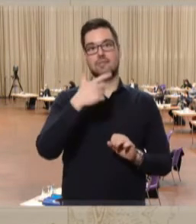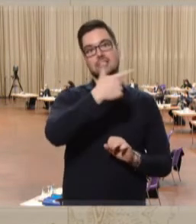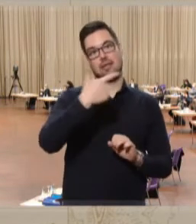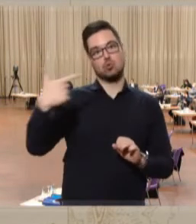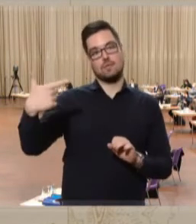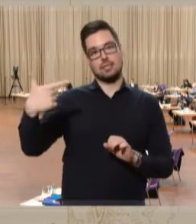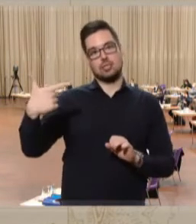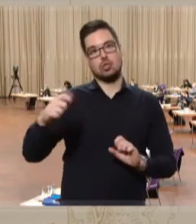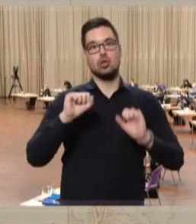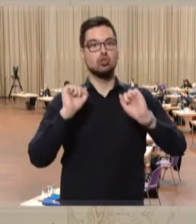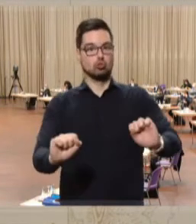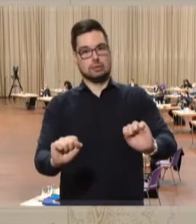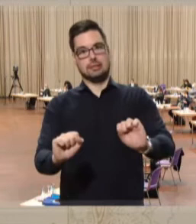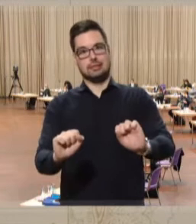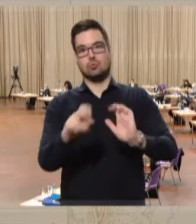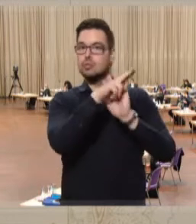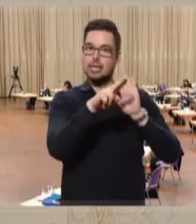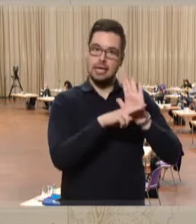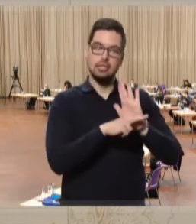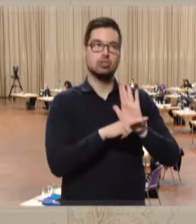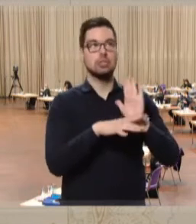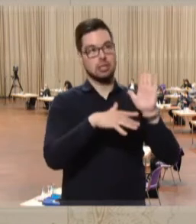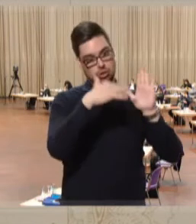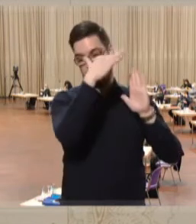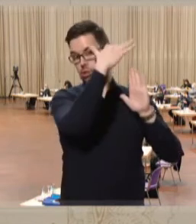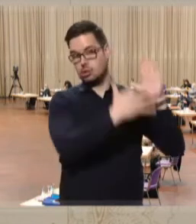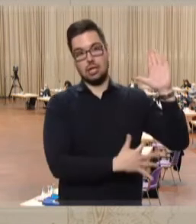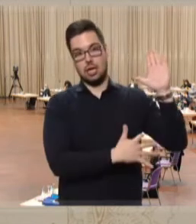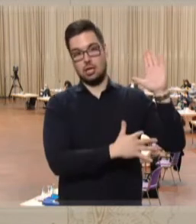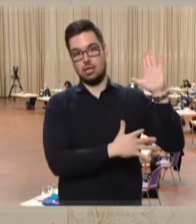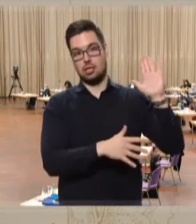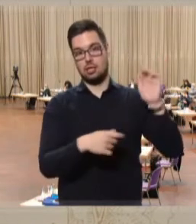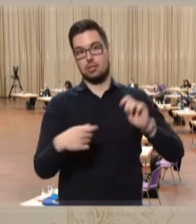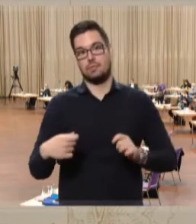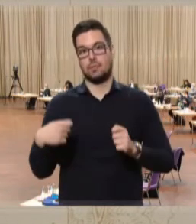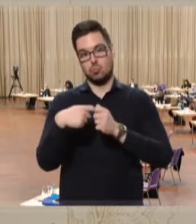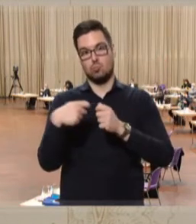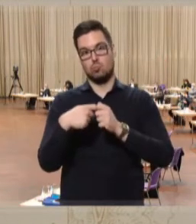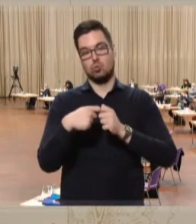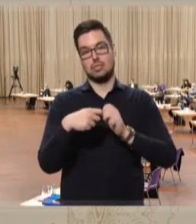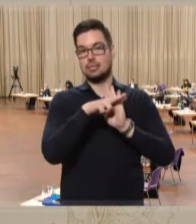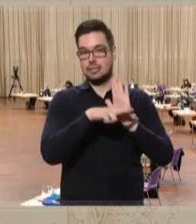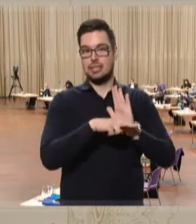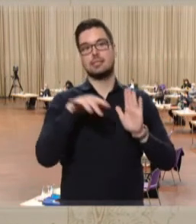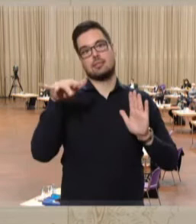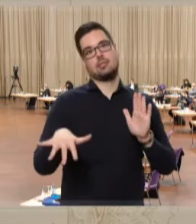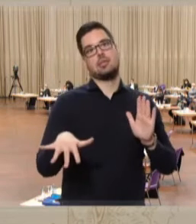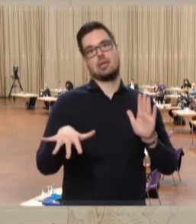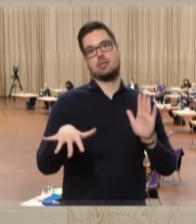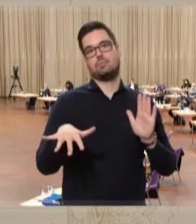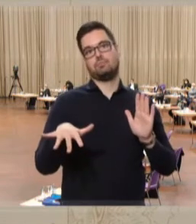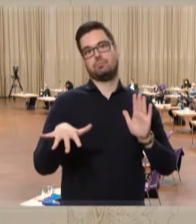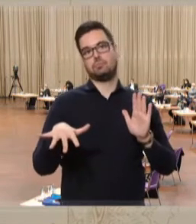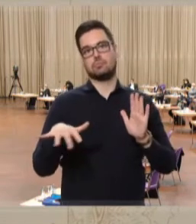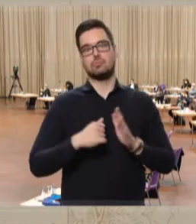unter Schutz gestellt und die rechtlichen Voraussetzungen zur Nutzung dieser bundesgesetzlich zugelassenen Freiräume für unseren saarländischen Weg